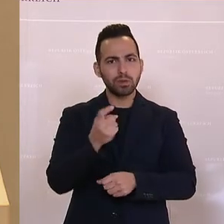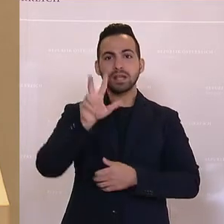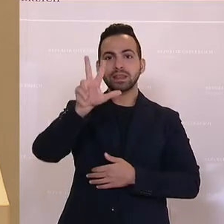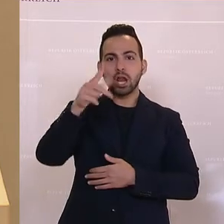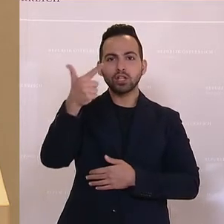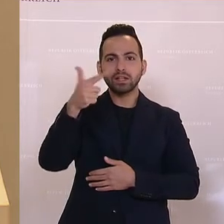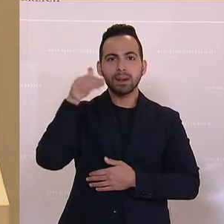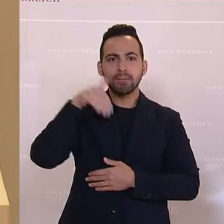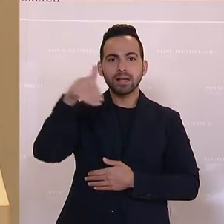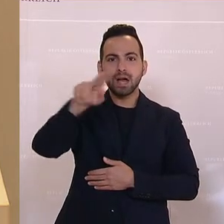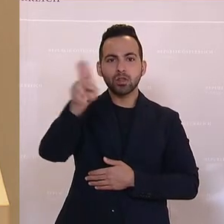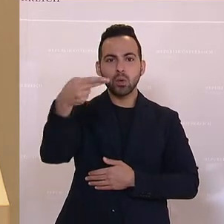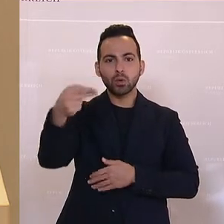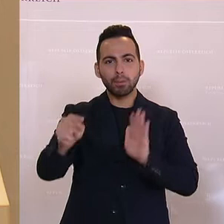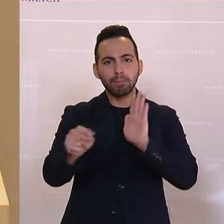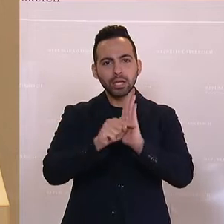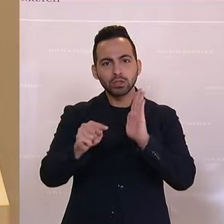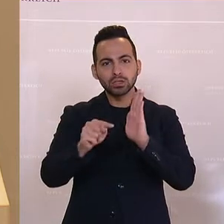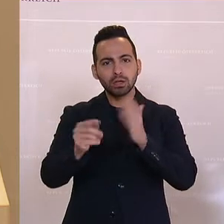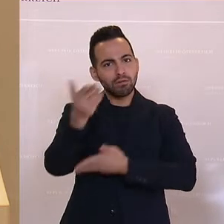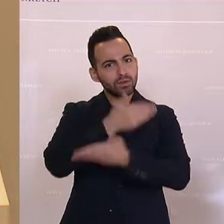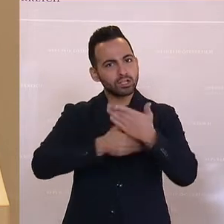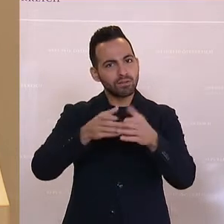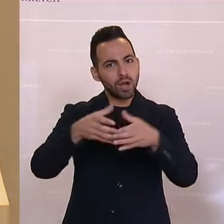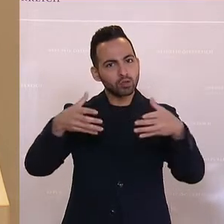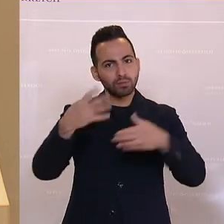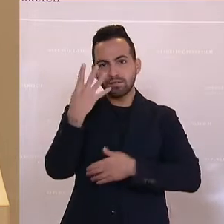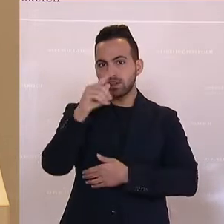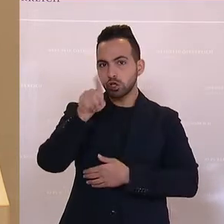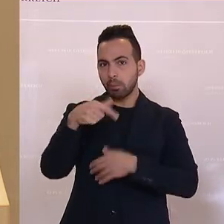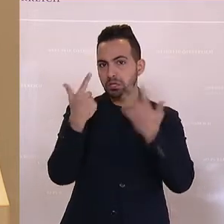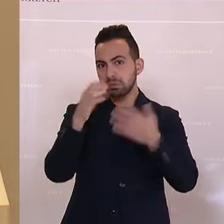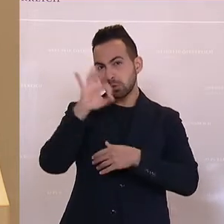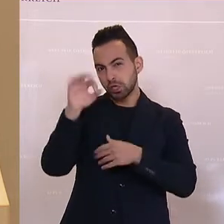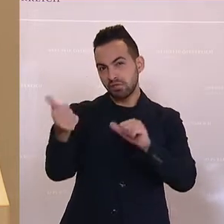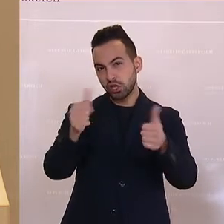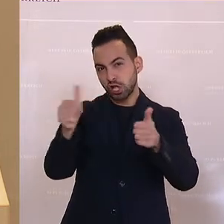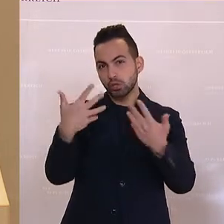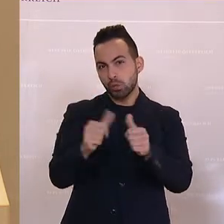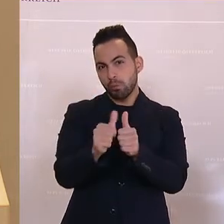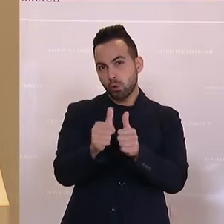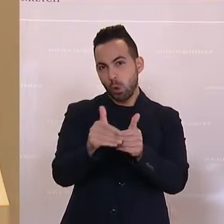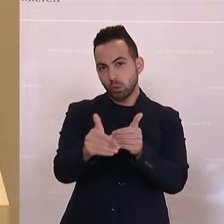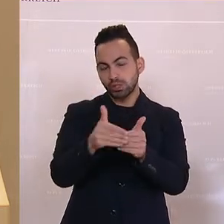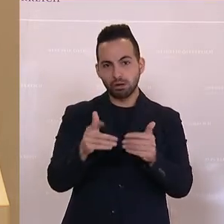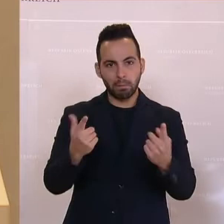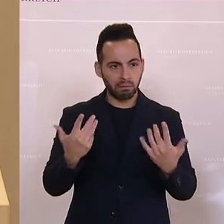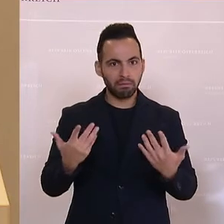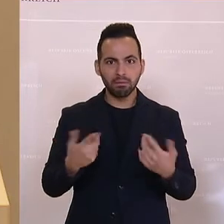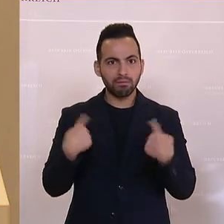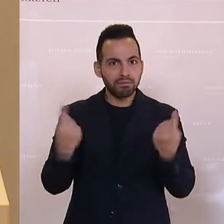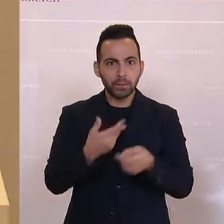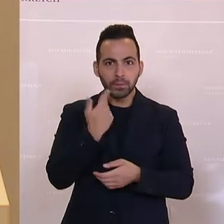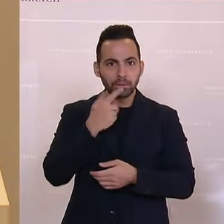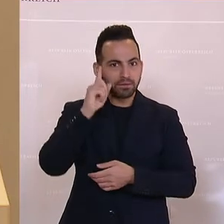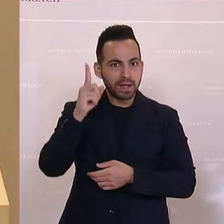im Budget. Wirtschaftswachstum ist 4,7 Prozent wahrscheinlich, so ist es prognostiziert. Aber wie gesagt, wir wissen es ja